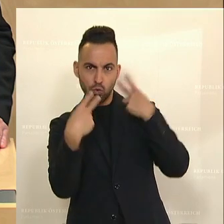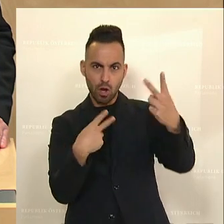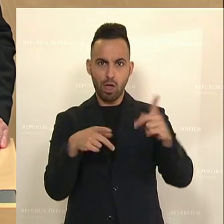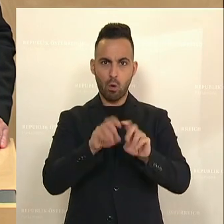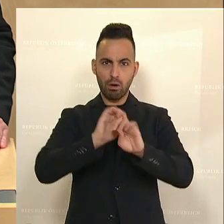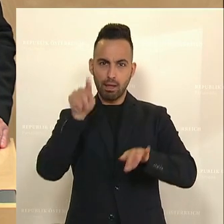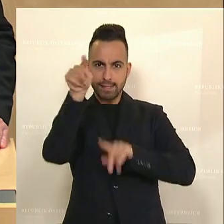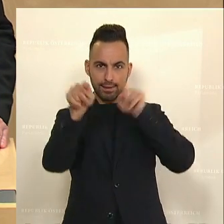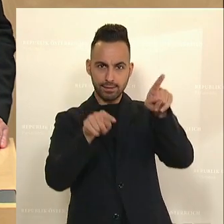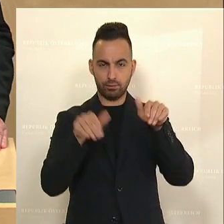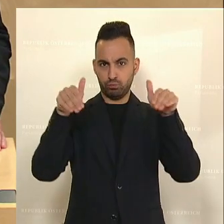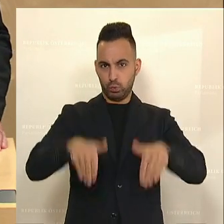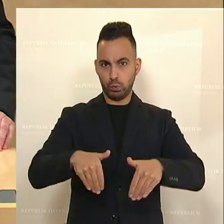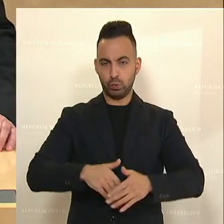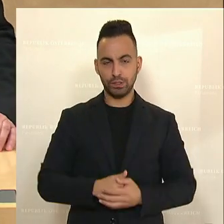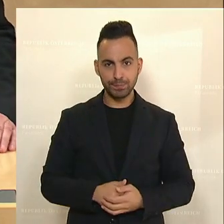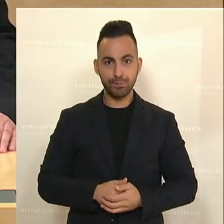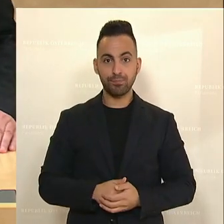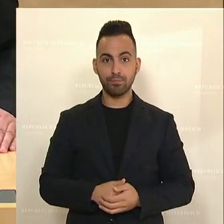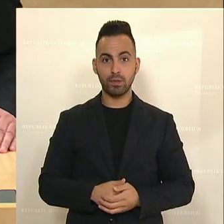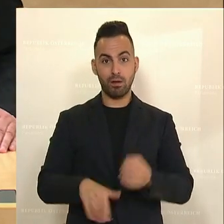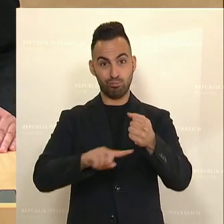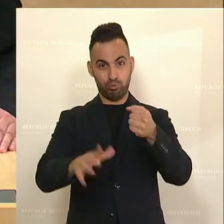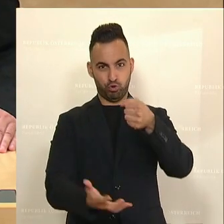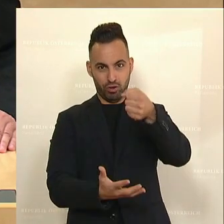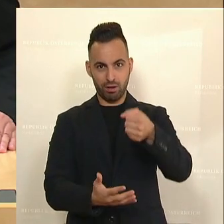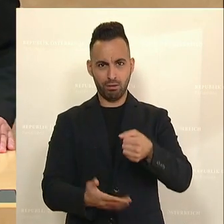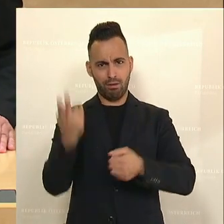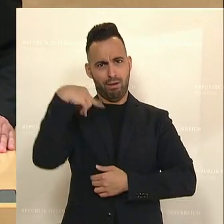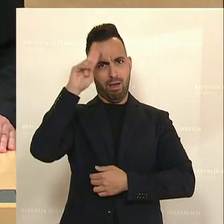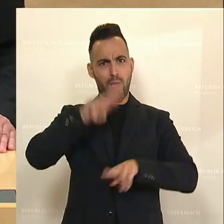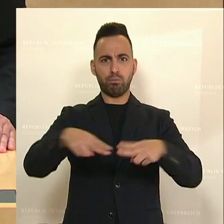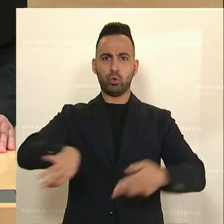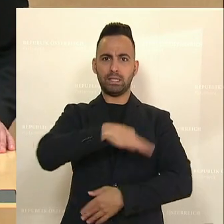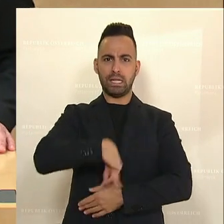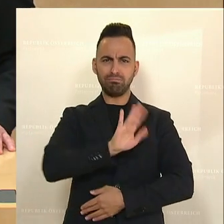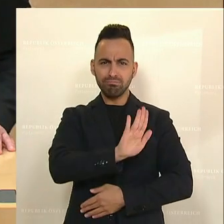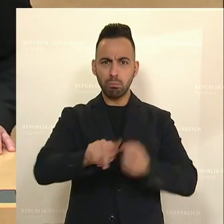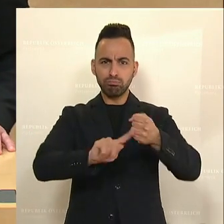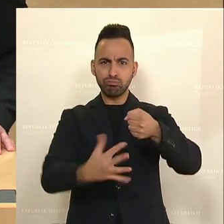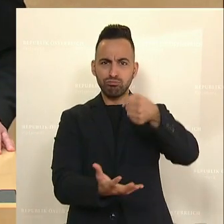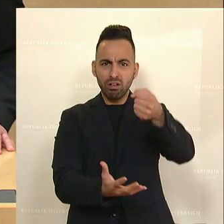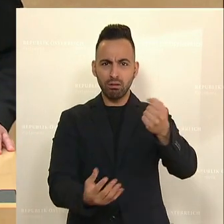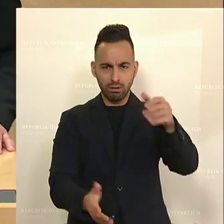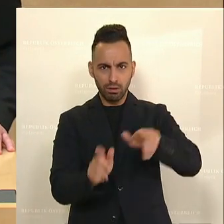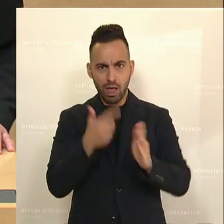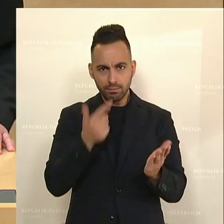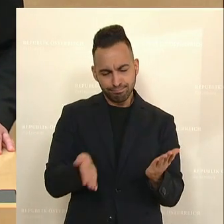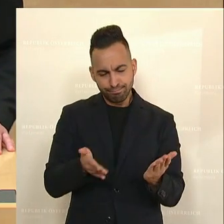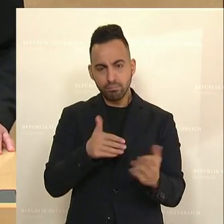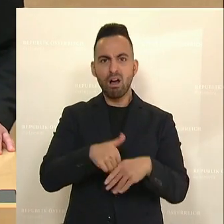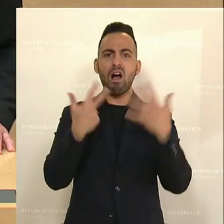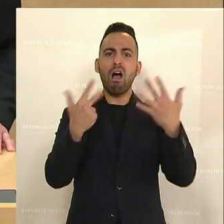wird. Und ich möchte mit Ihrem Budget anfangen, Herr Bundeskanzler. Sie haben eine Steigerung von 8